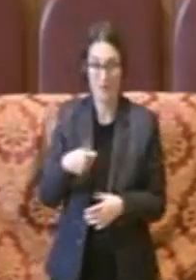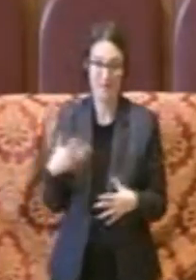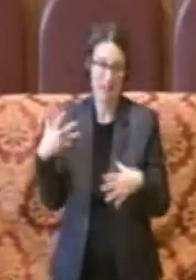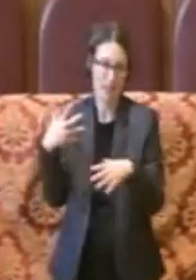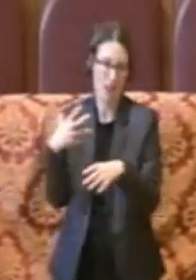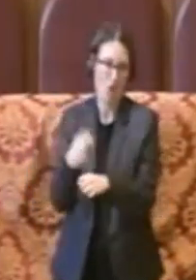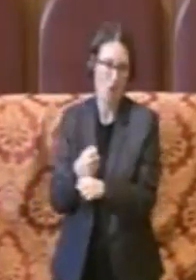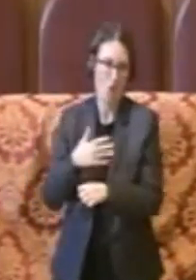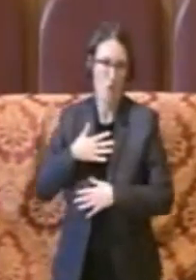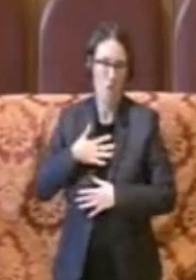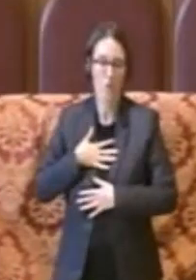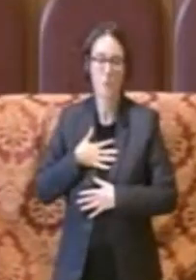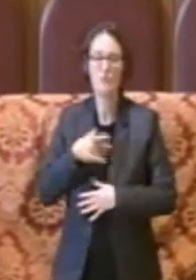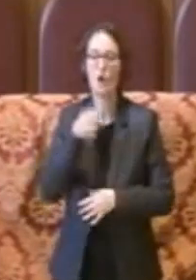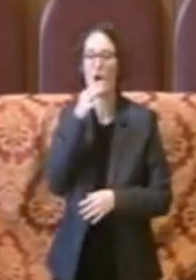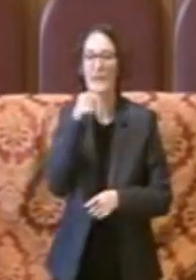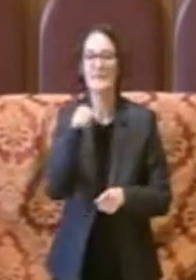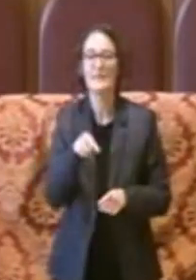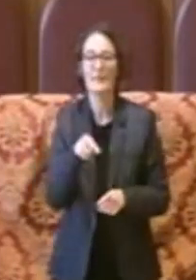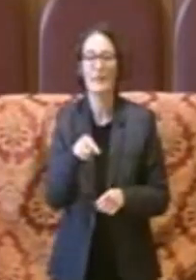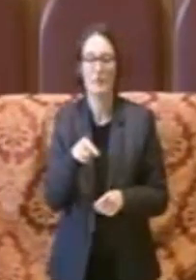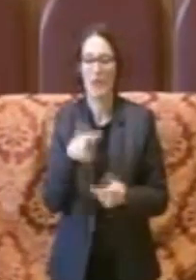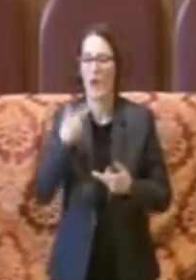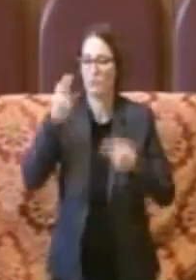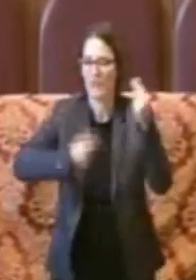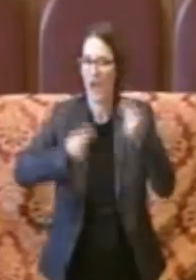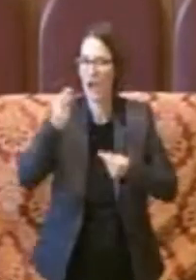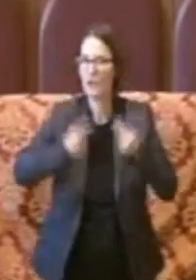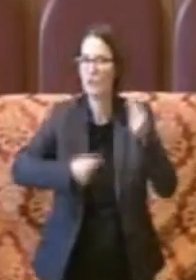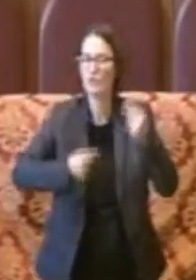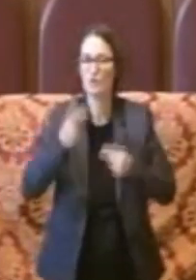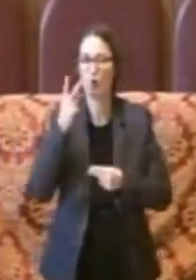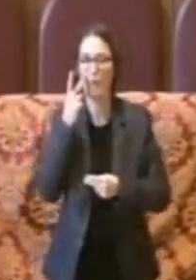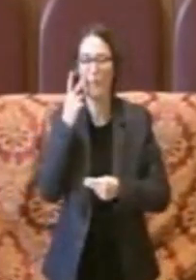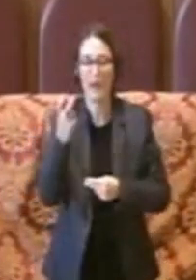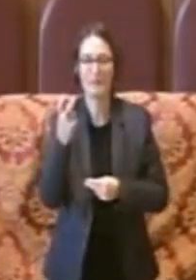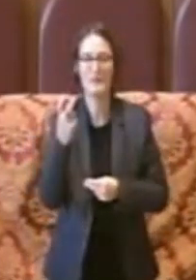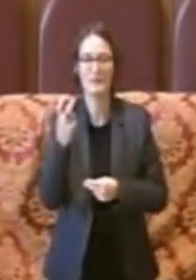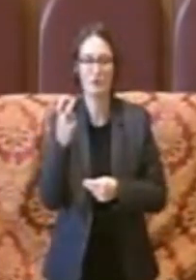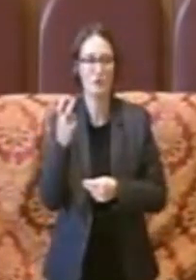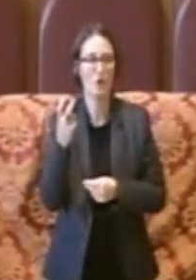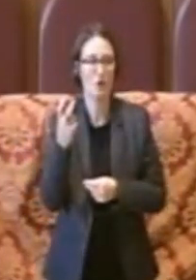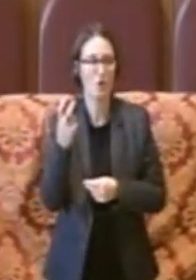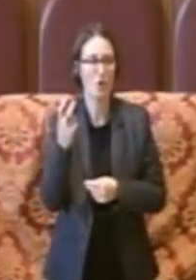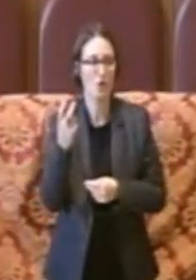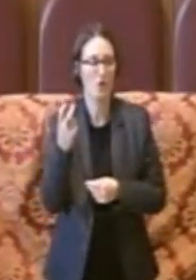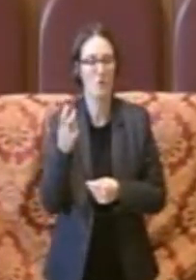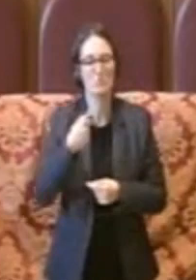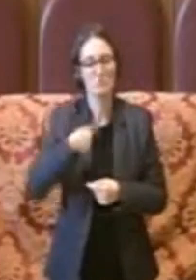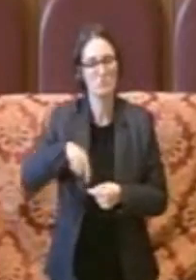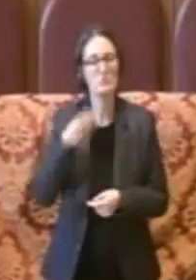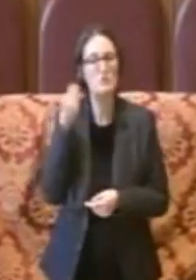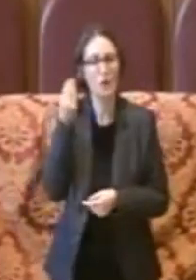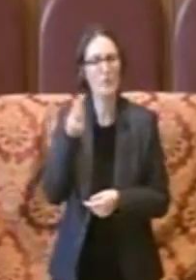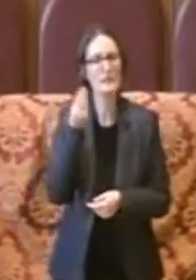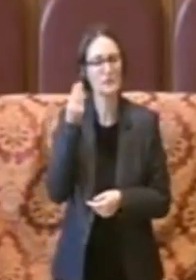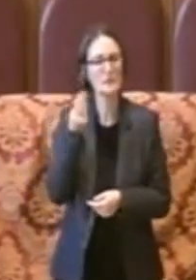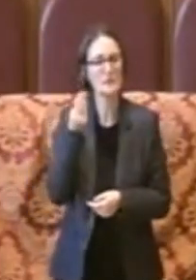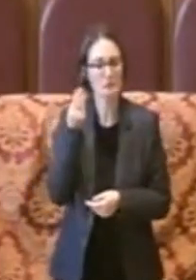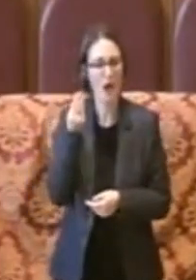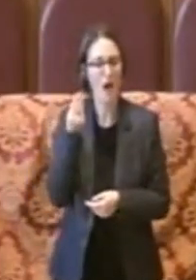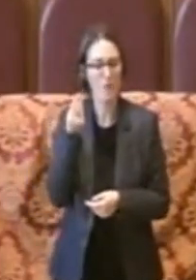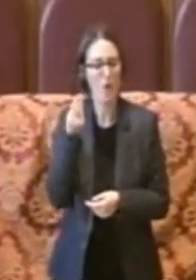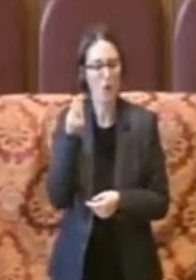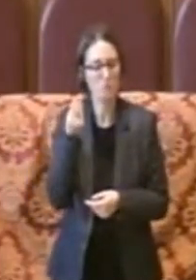questo si tratta di un bilancio diciamo di previsione che a nostro avviso corrisponde quindi